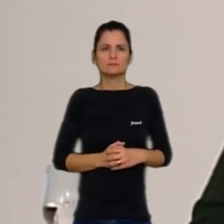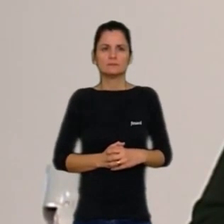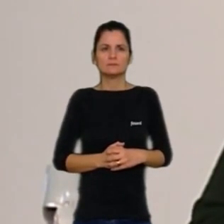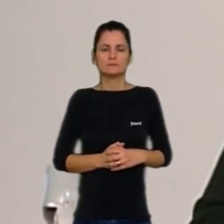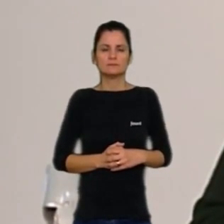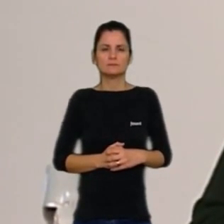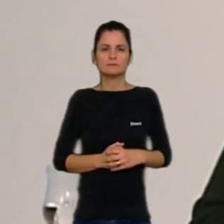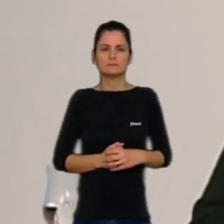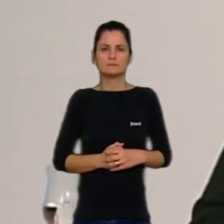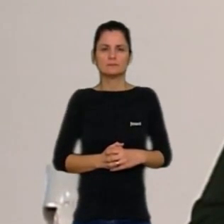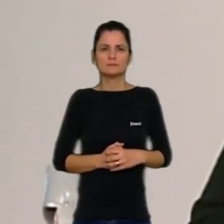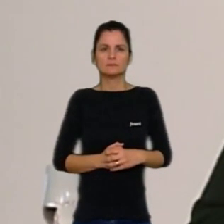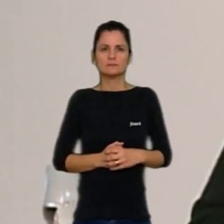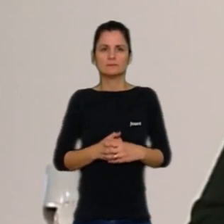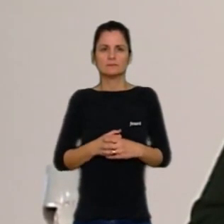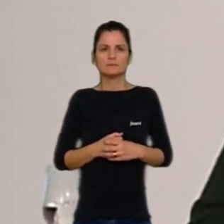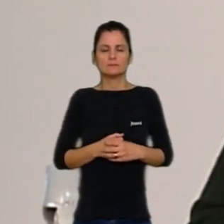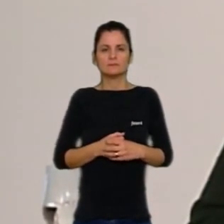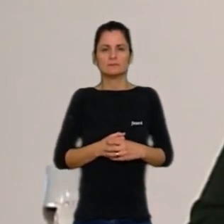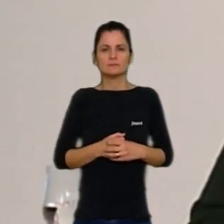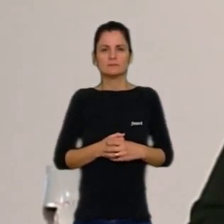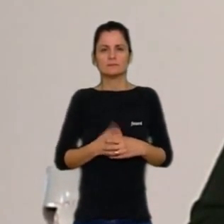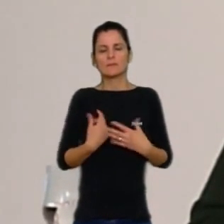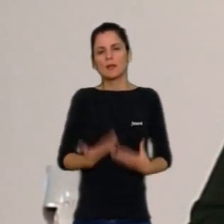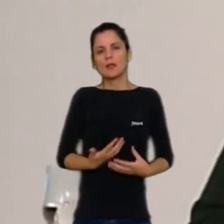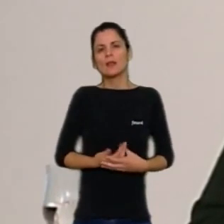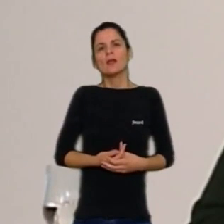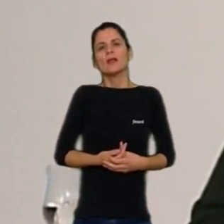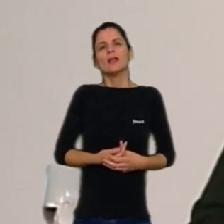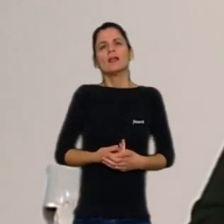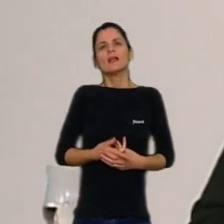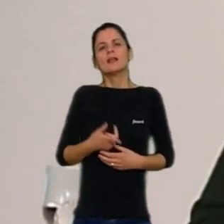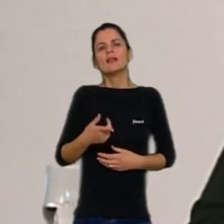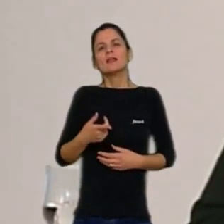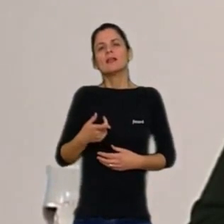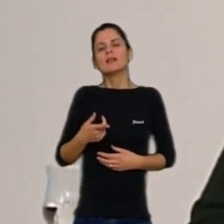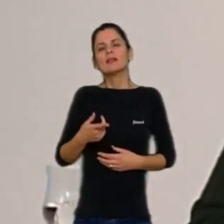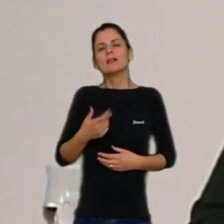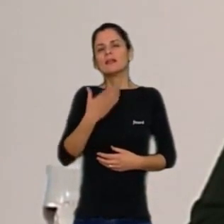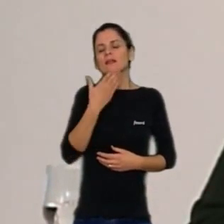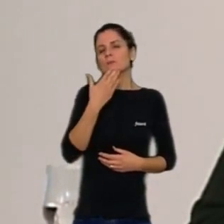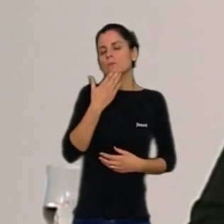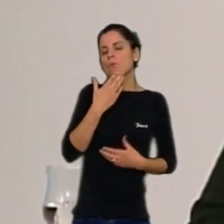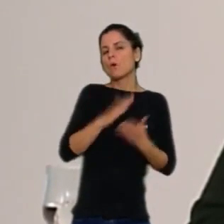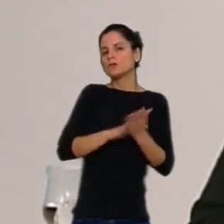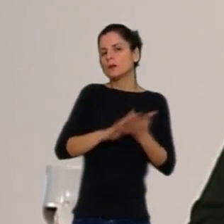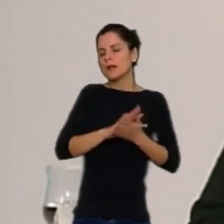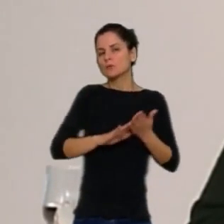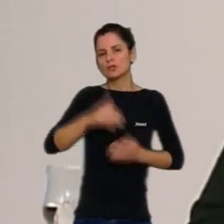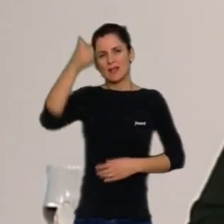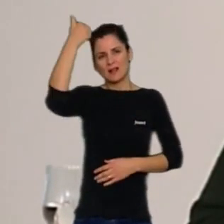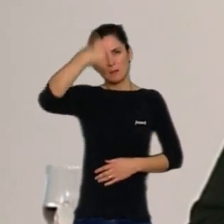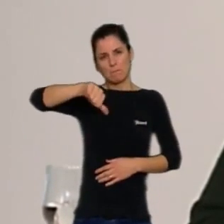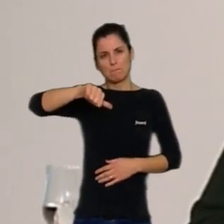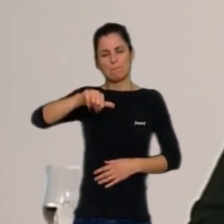Perquè no és del marc cognitiu del patriarcat. Perquè on està el subjecte actiu i on està l'objecte